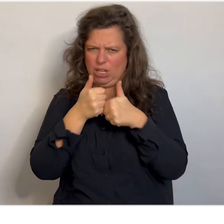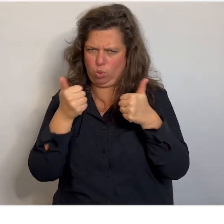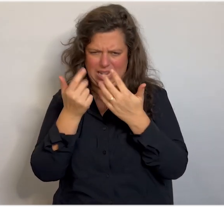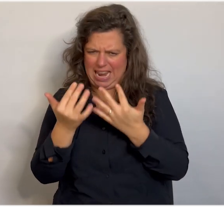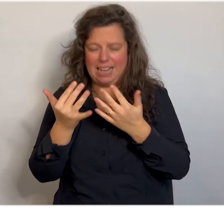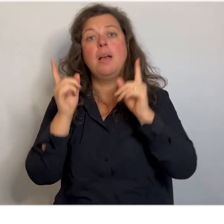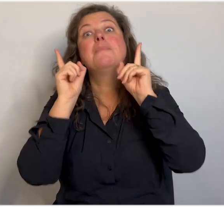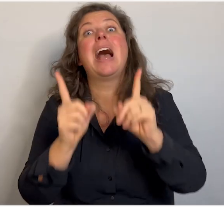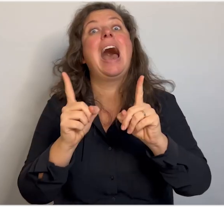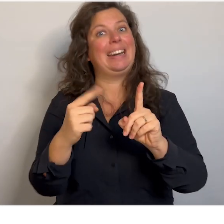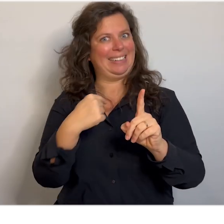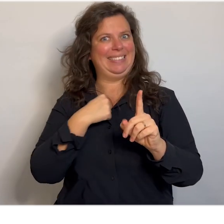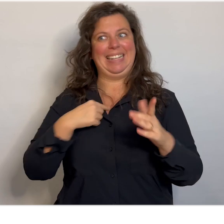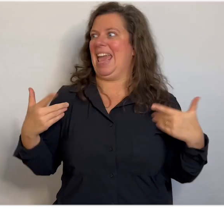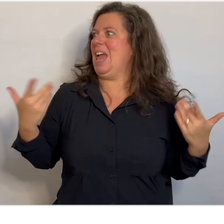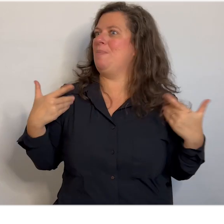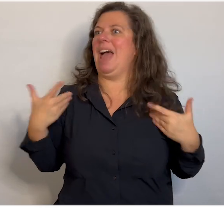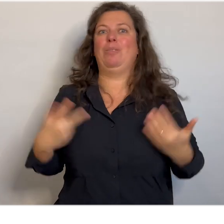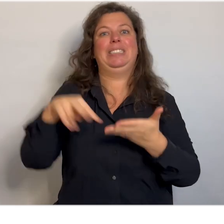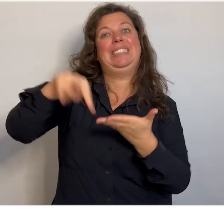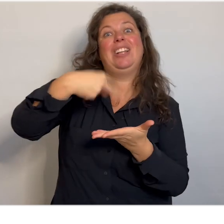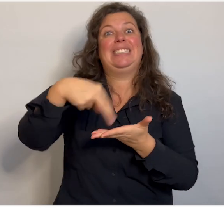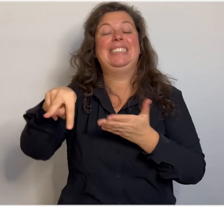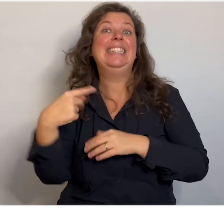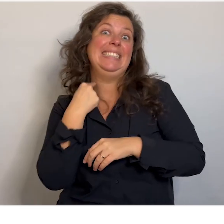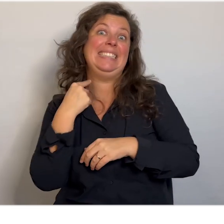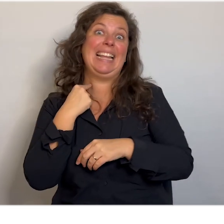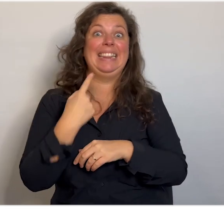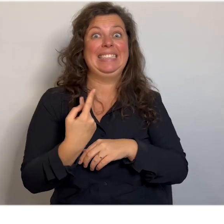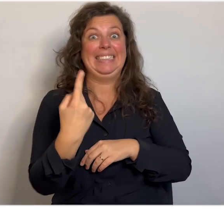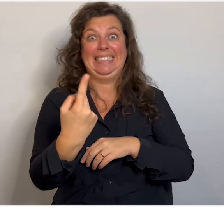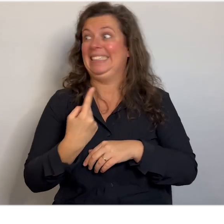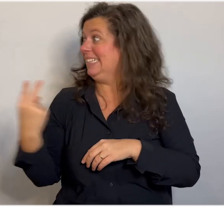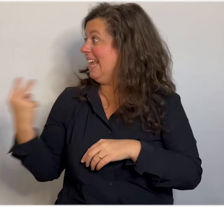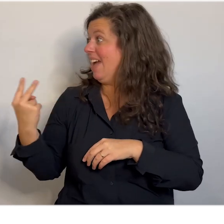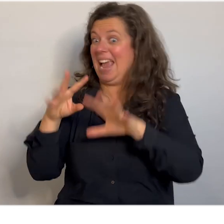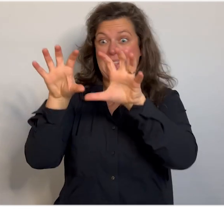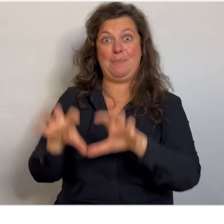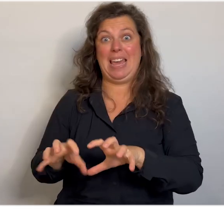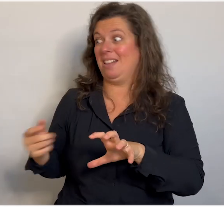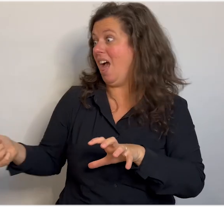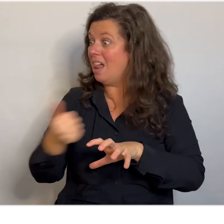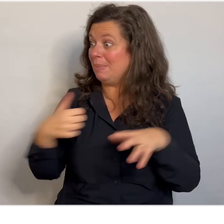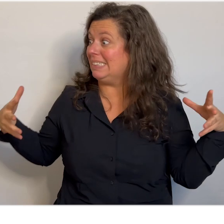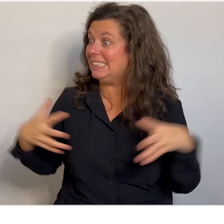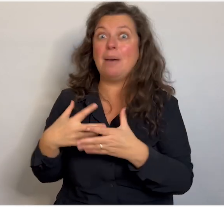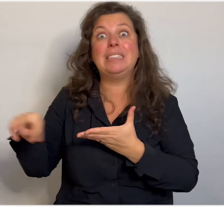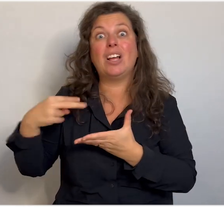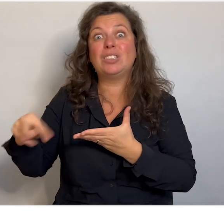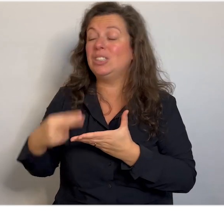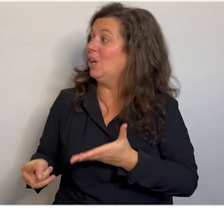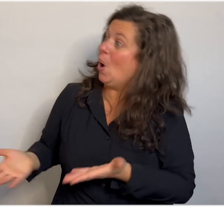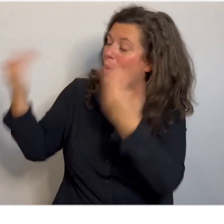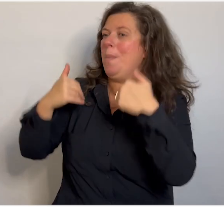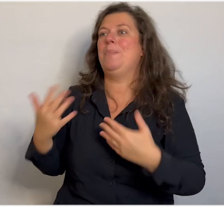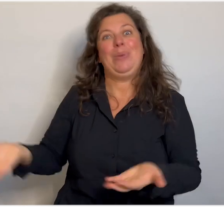Maar goed. Ik ben dus ook heel blij om me te dansen. En ik heb zin om nu met jou en de beren ook te dansen. Ga je mee dansen? Goed. dan.